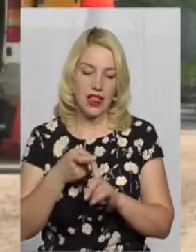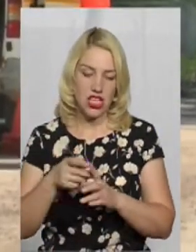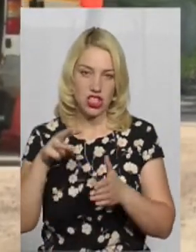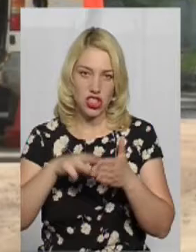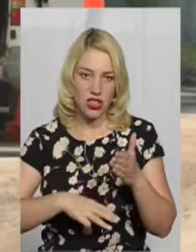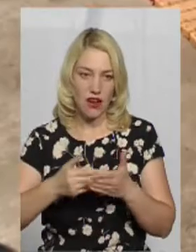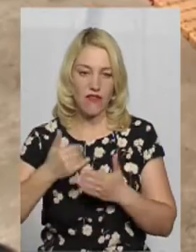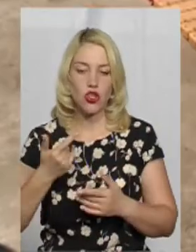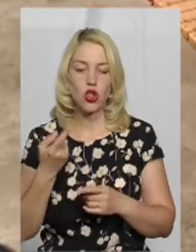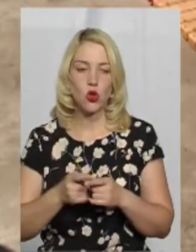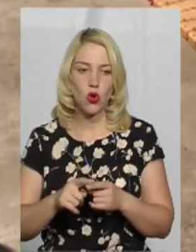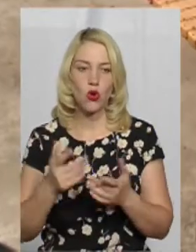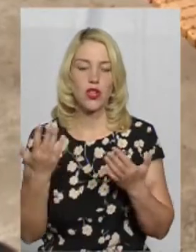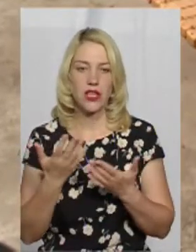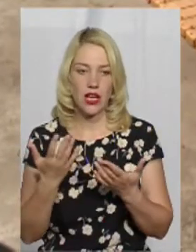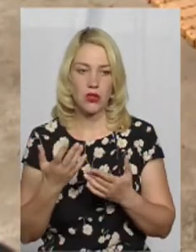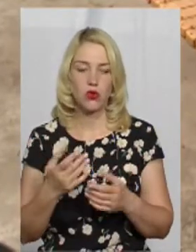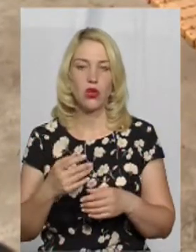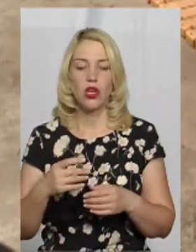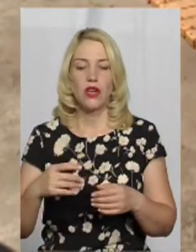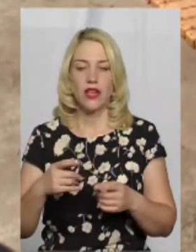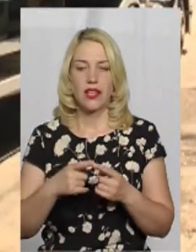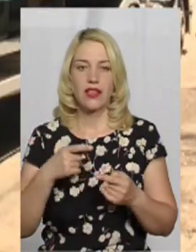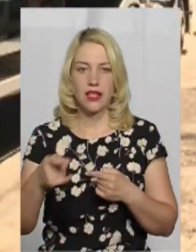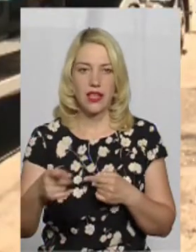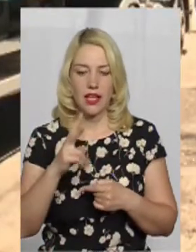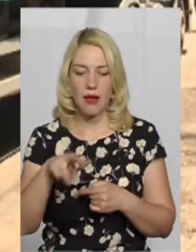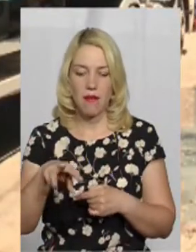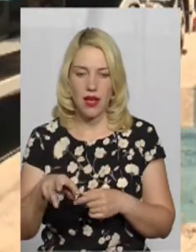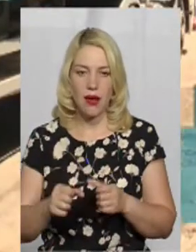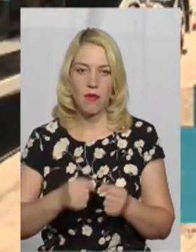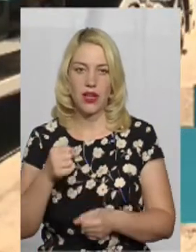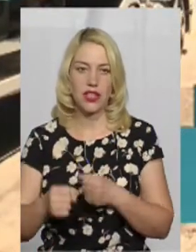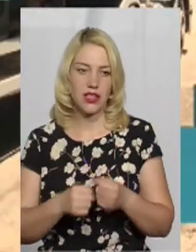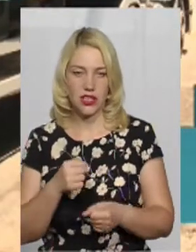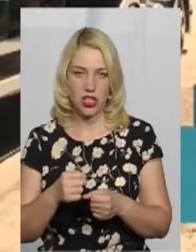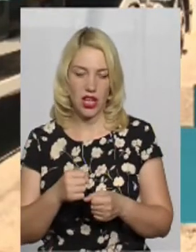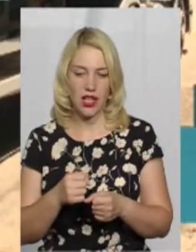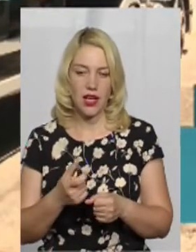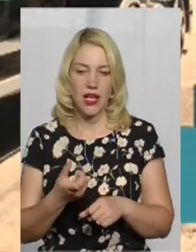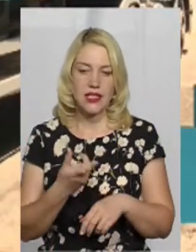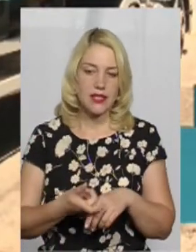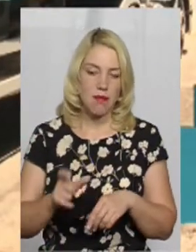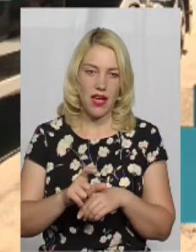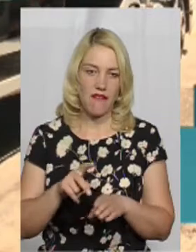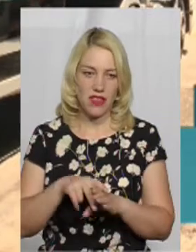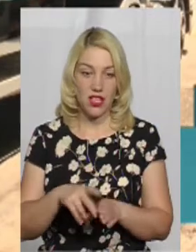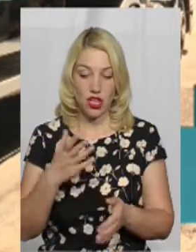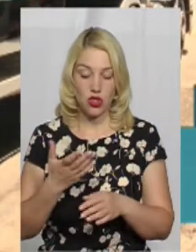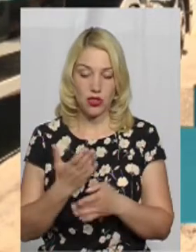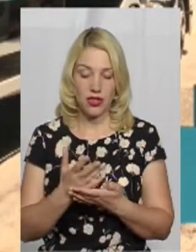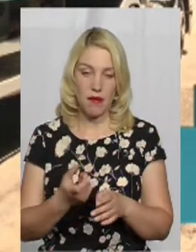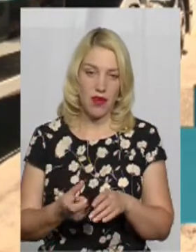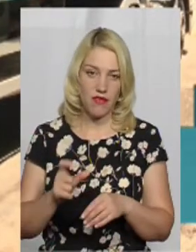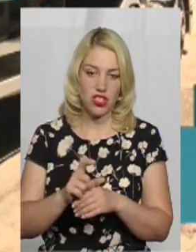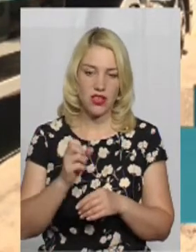яку відстань проїхала автівка з перевантаженням і кілометраж до місця призначення. Якщо є перевищення на віз на